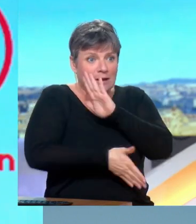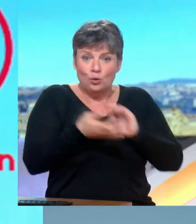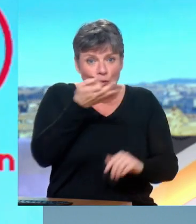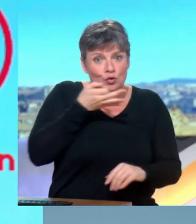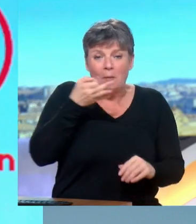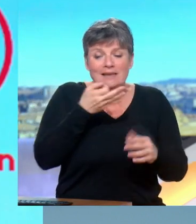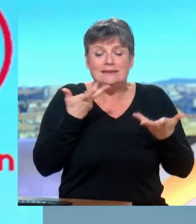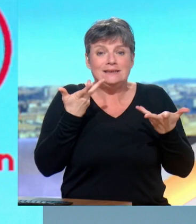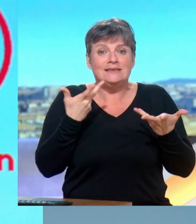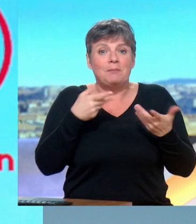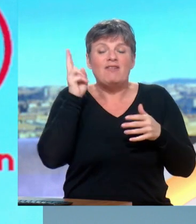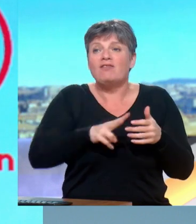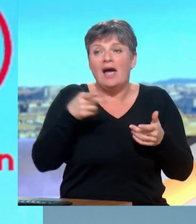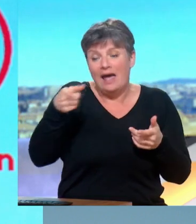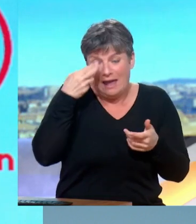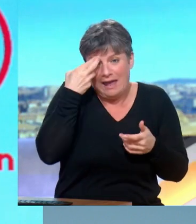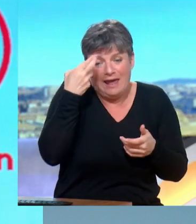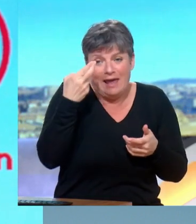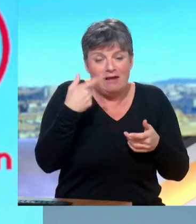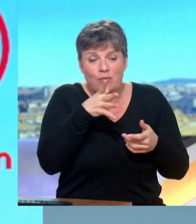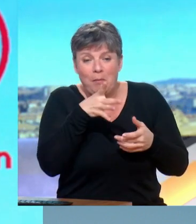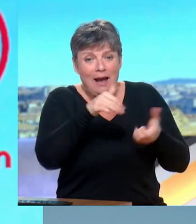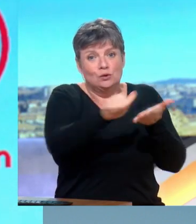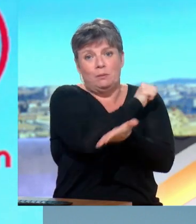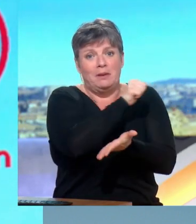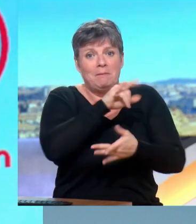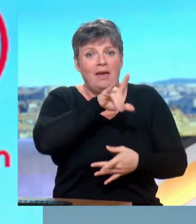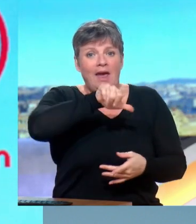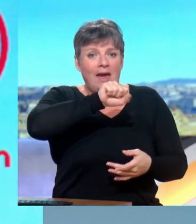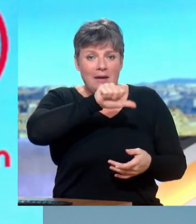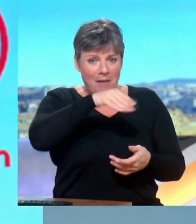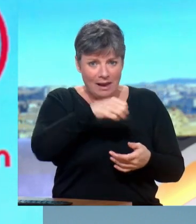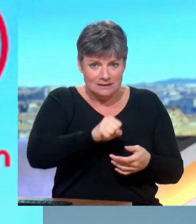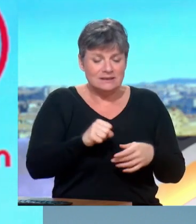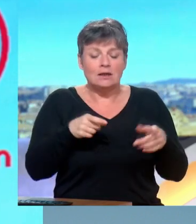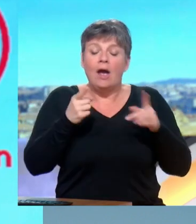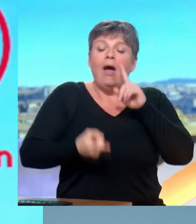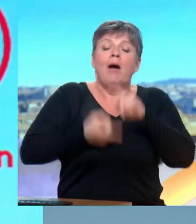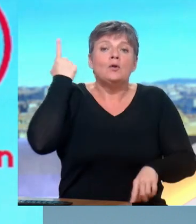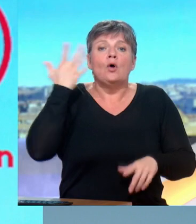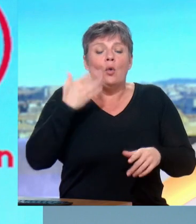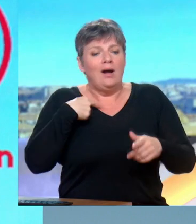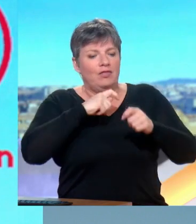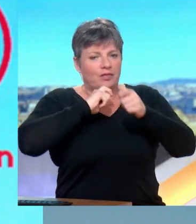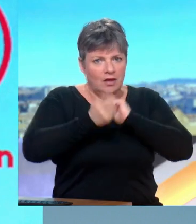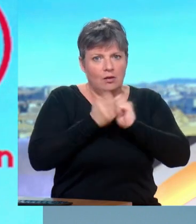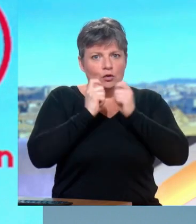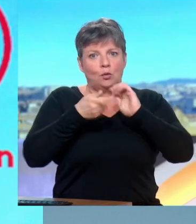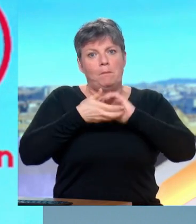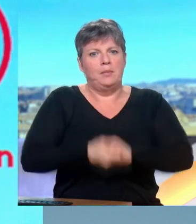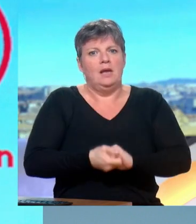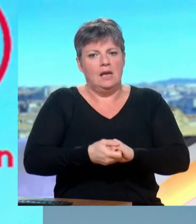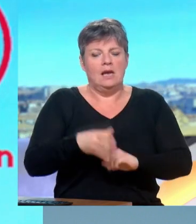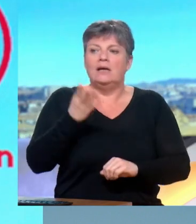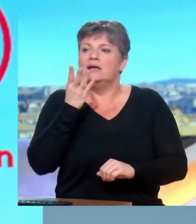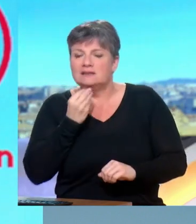'est un combat très, très illusoire, très vain. Vous savez, qu'est-ce qui compte aujourd'hui ? C'est de relancer des négociations de paix entre